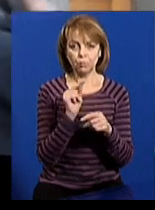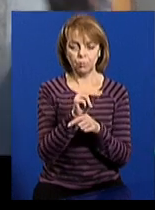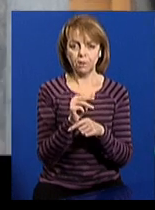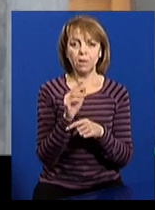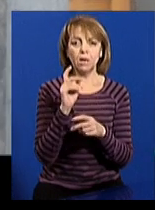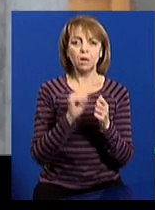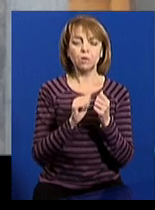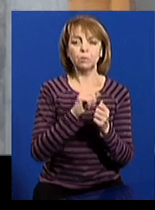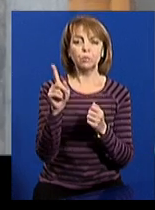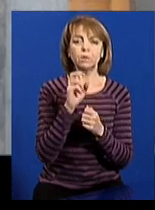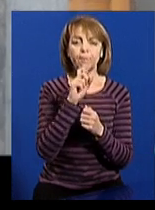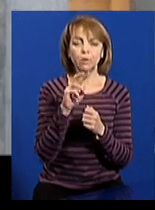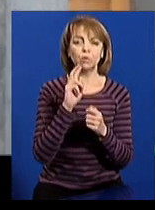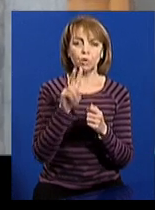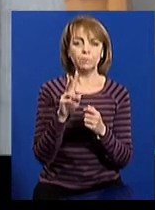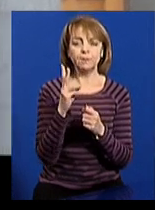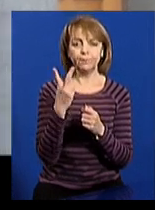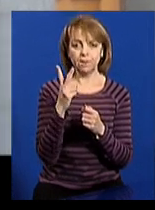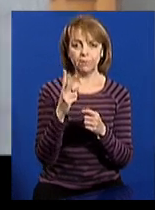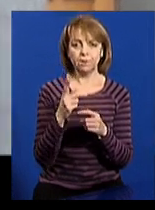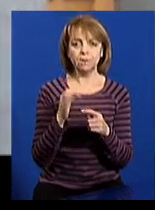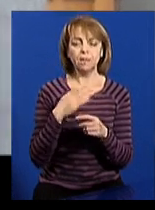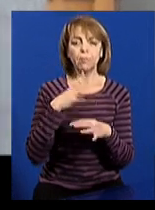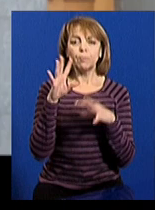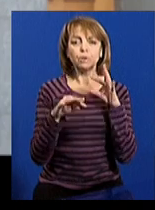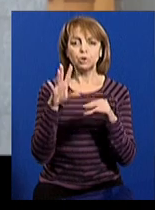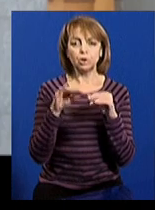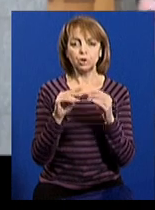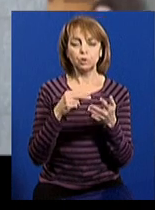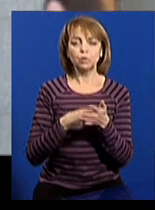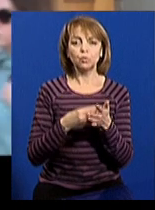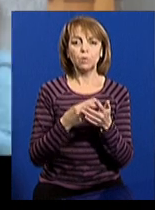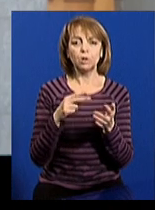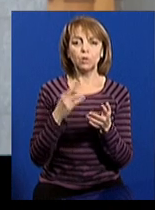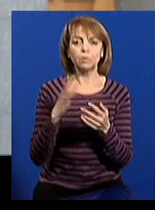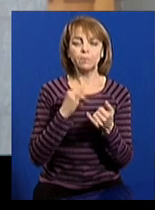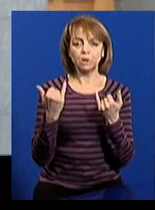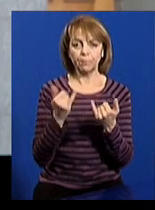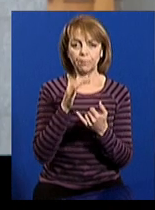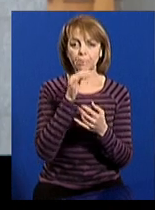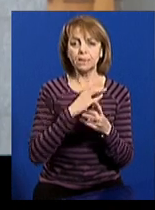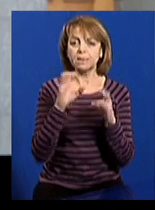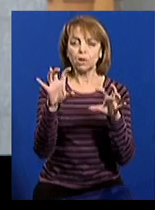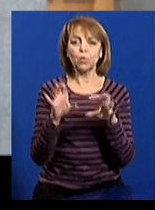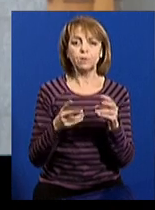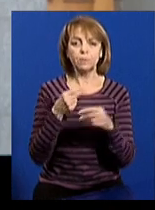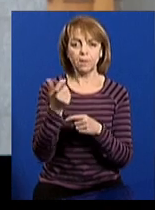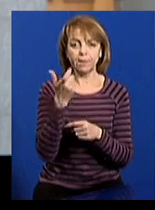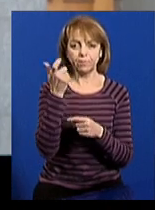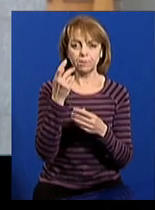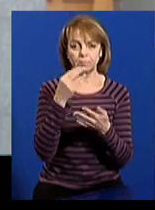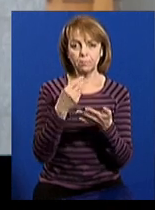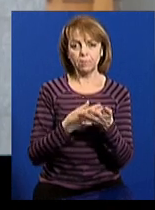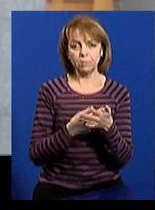поїздку на трамваї, тролейбусі 2 гривні. За нашими підрахунками, сума коштів, яка на теперішній час була незаконно сплачена харків'янами,